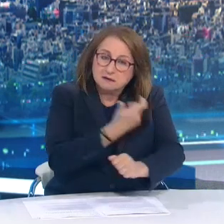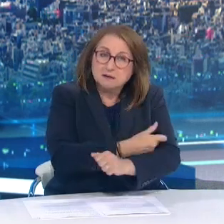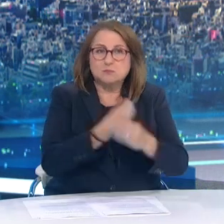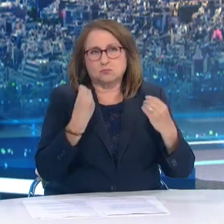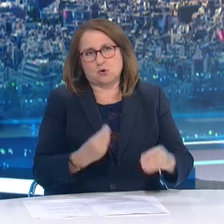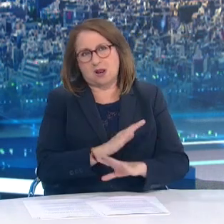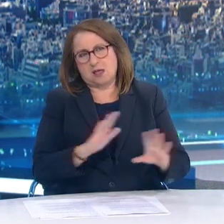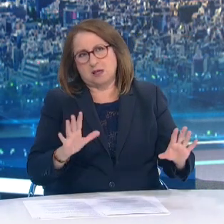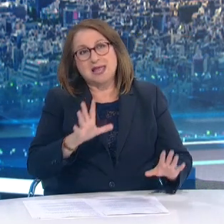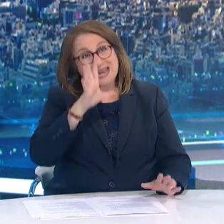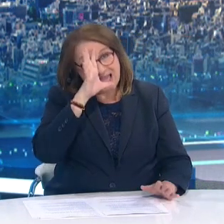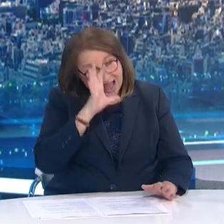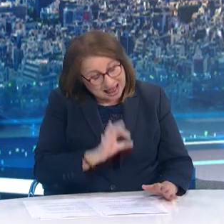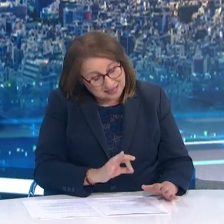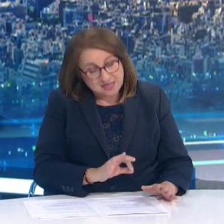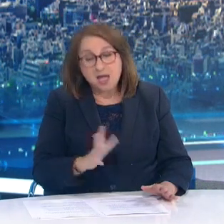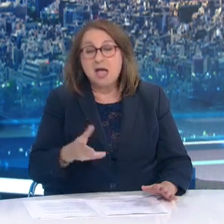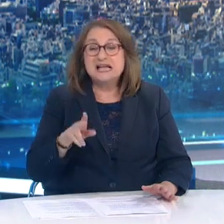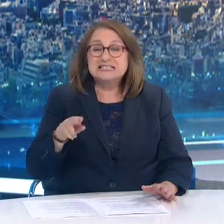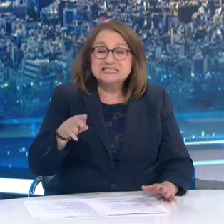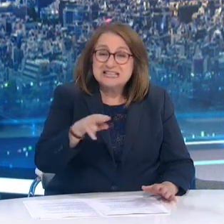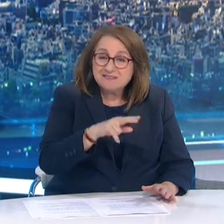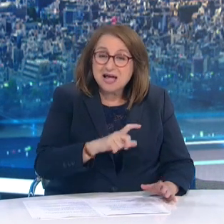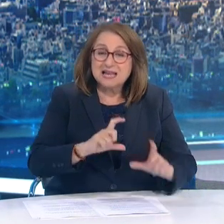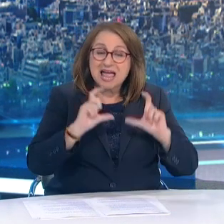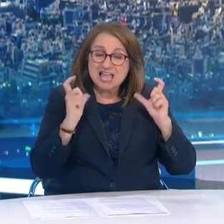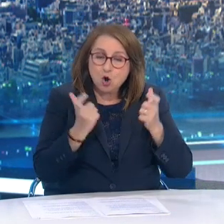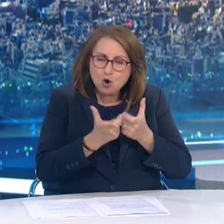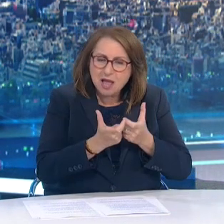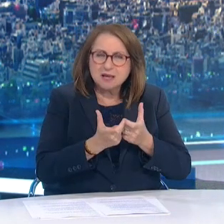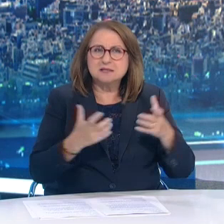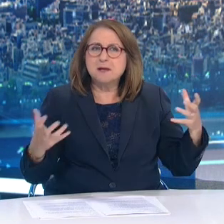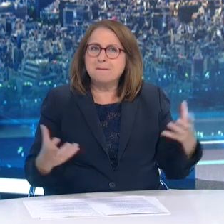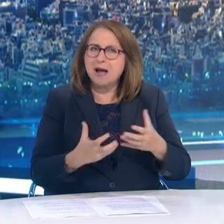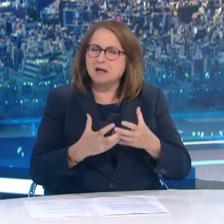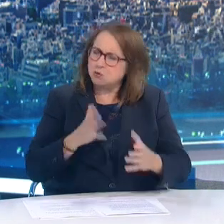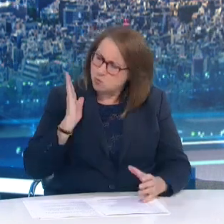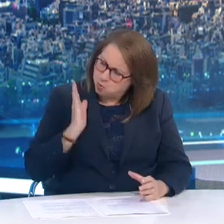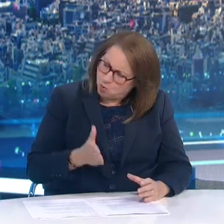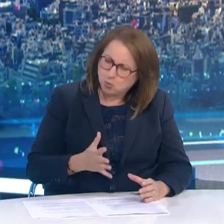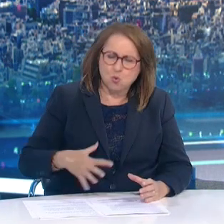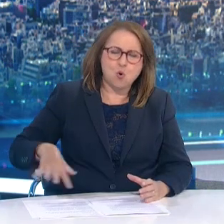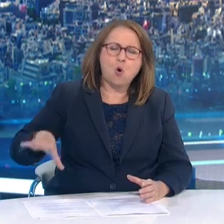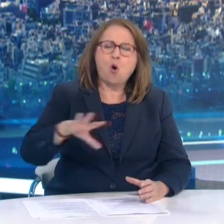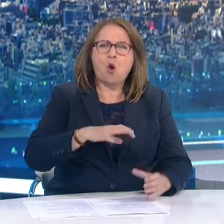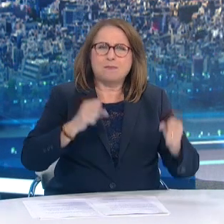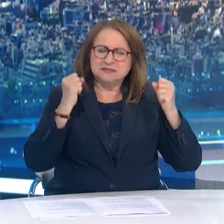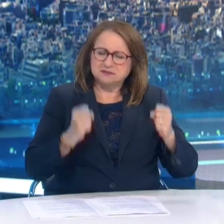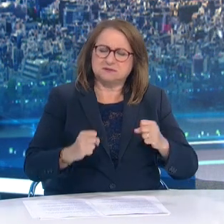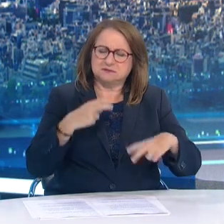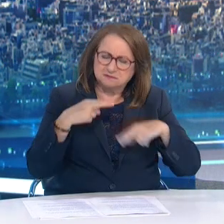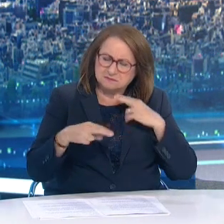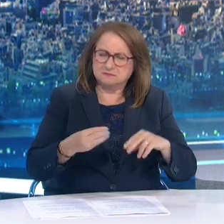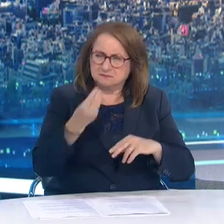Θα μπορούν πάντως ζευγάρια, οικογένειες και παρέες να μεταβαίνουν μαζί σε μεικτούς χώρους εστίασης και ψυχαγωγίας που σημαίνει ότι οι εμβολιασμένοι θα χρειαστεί